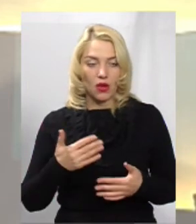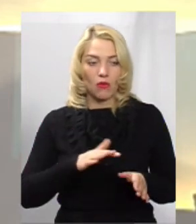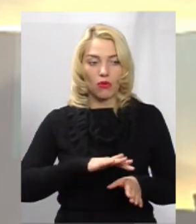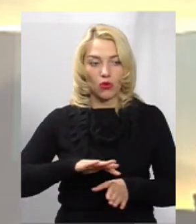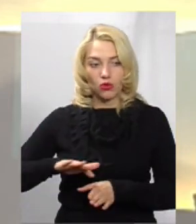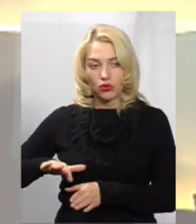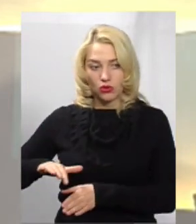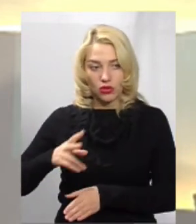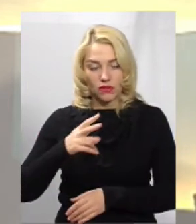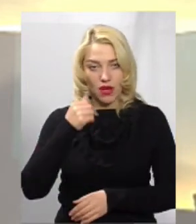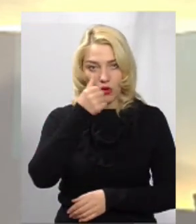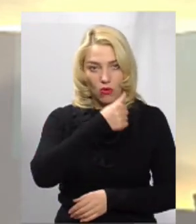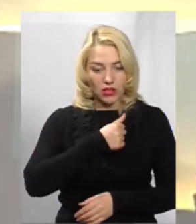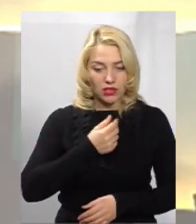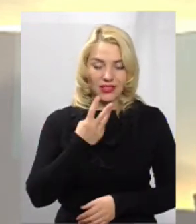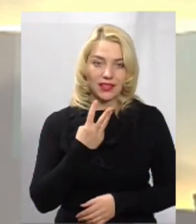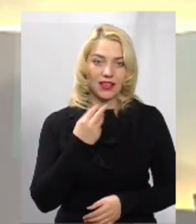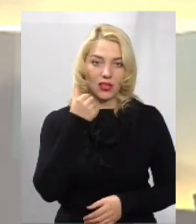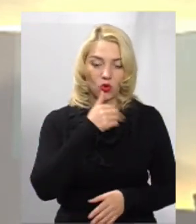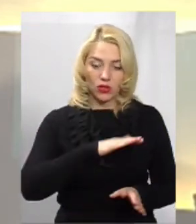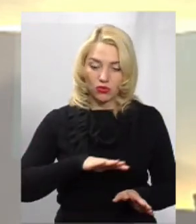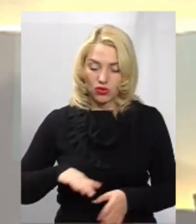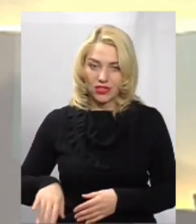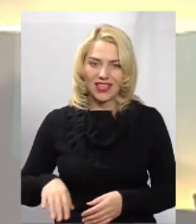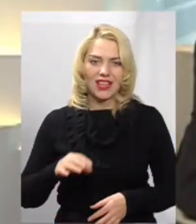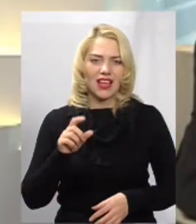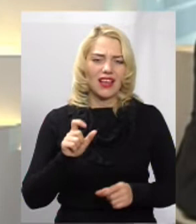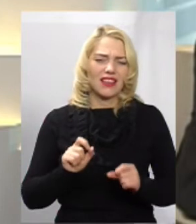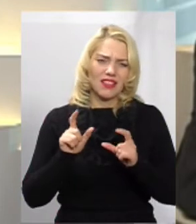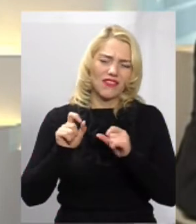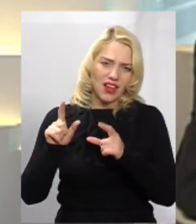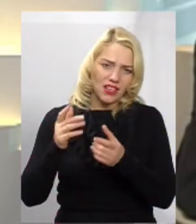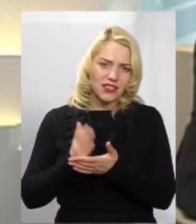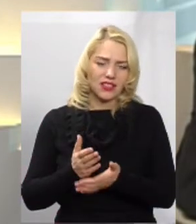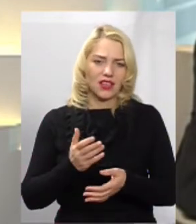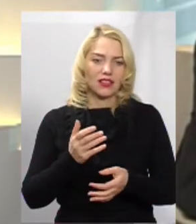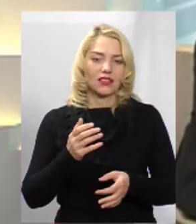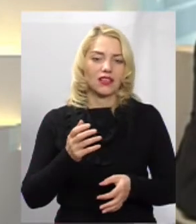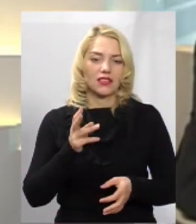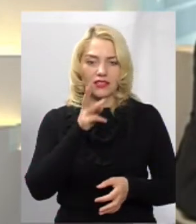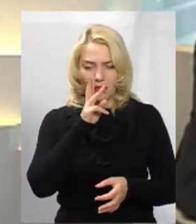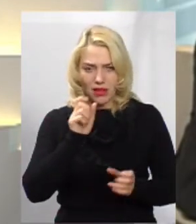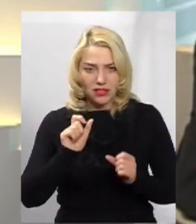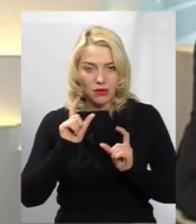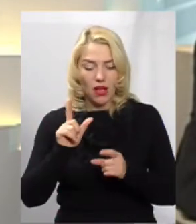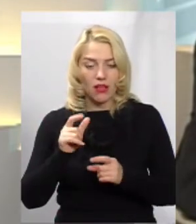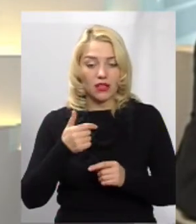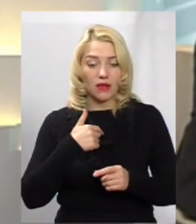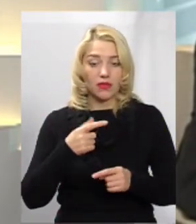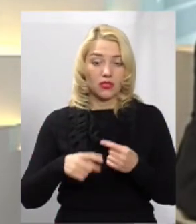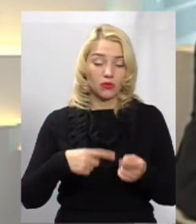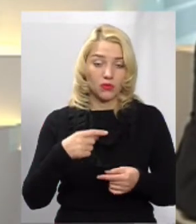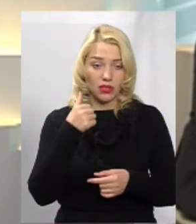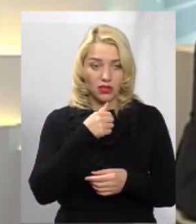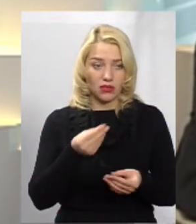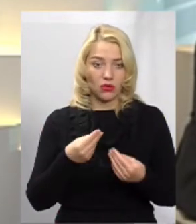Прийшло два роки, навіть три. Прийшла інфляція, збільшує раз зарплата. І на наступний рік управління фінансів нам довело суму в